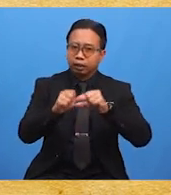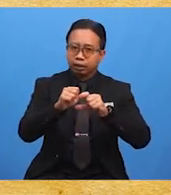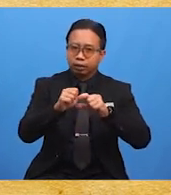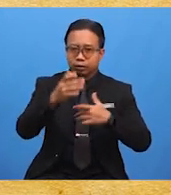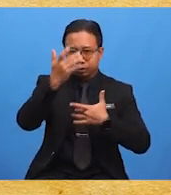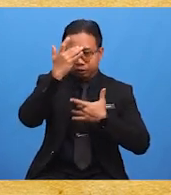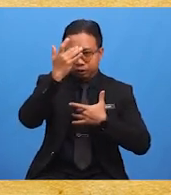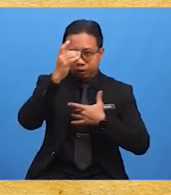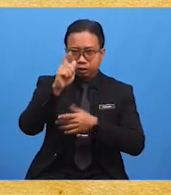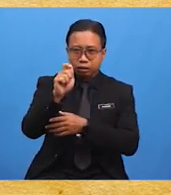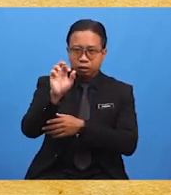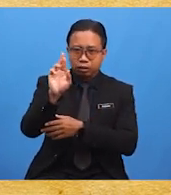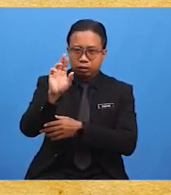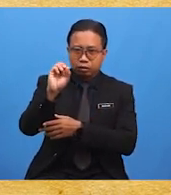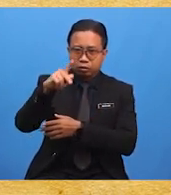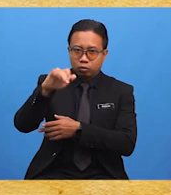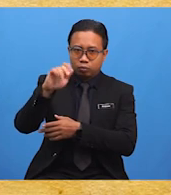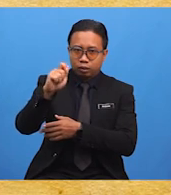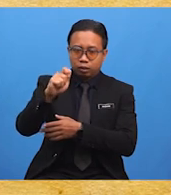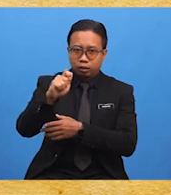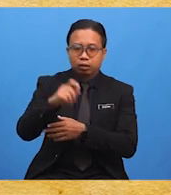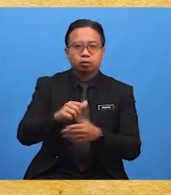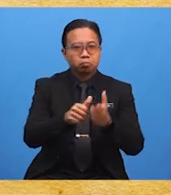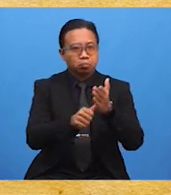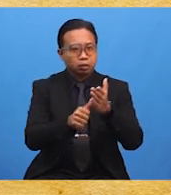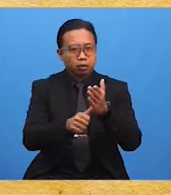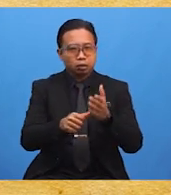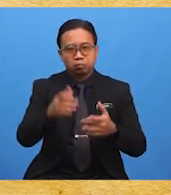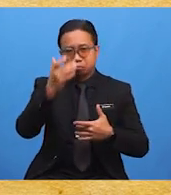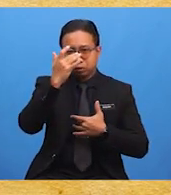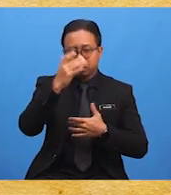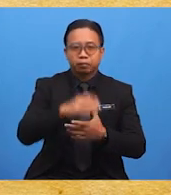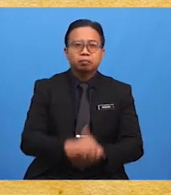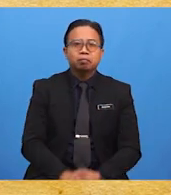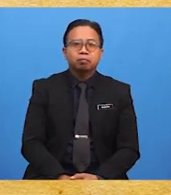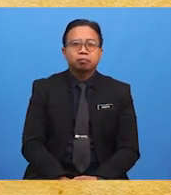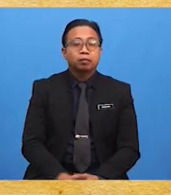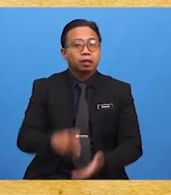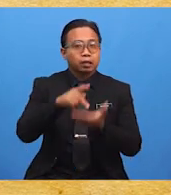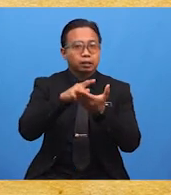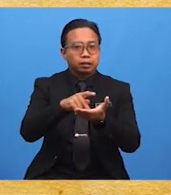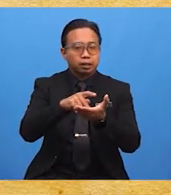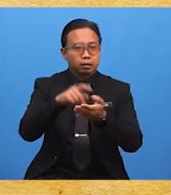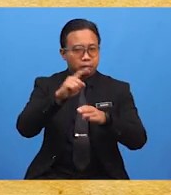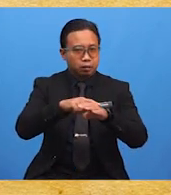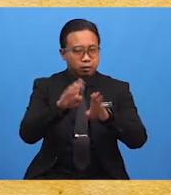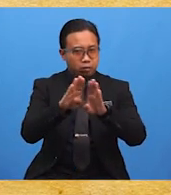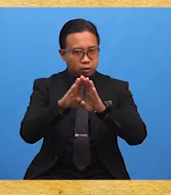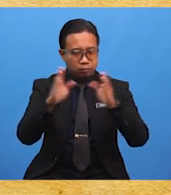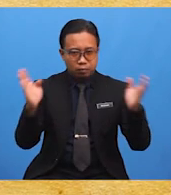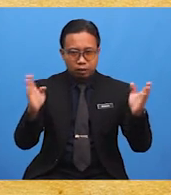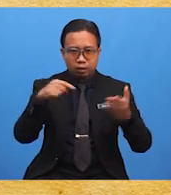tropical seperti beri-beri dan malaria. Kesan daripada perkembangan ini ialah